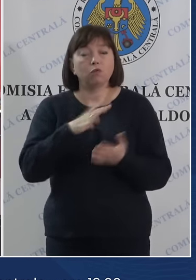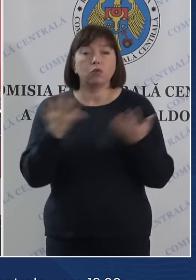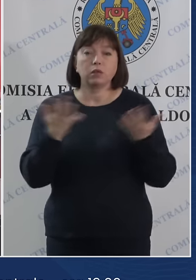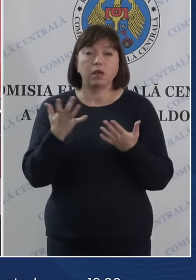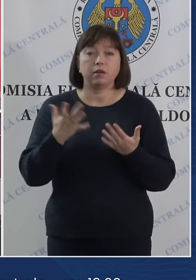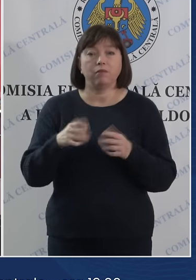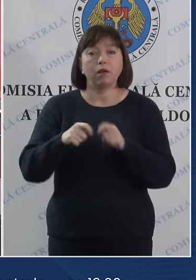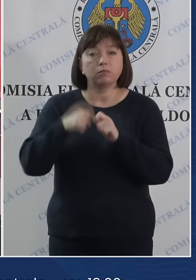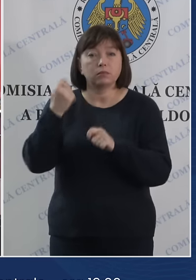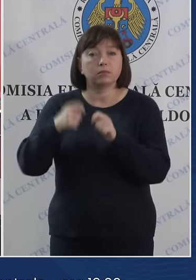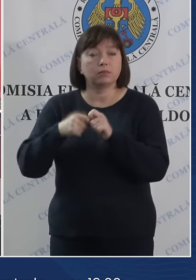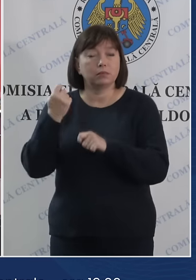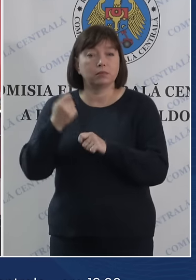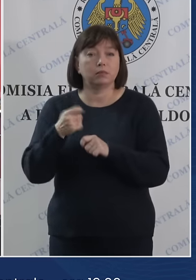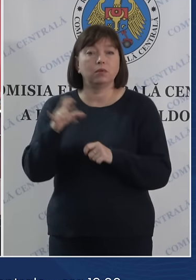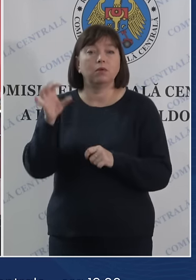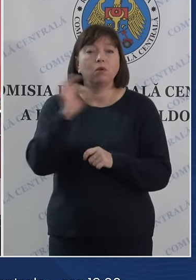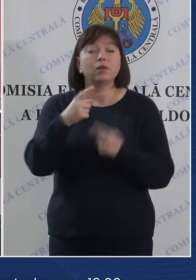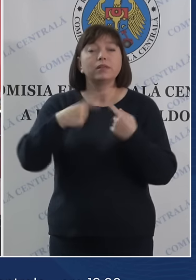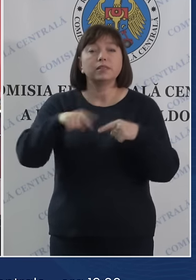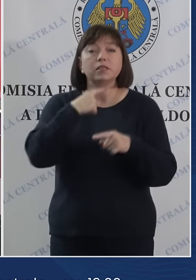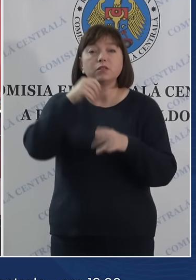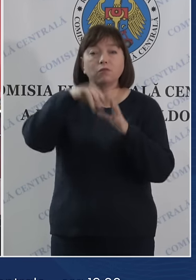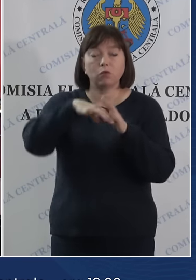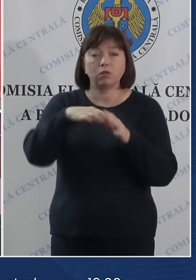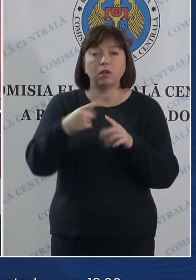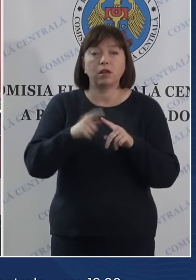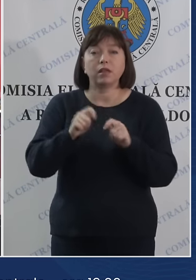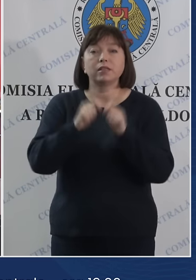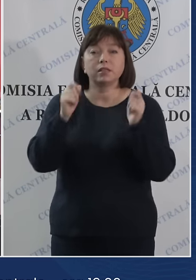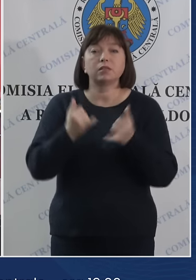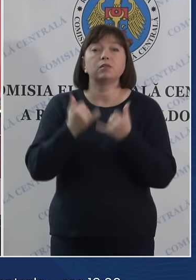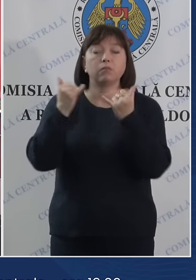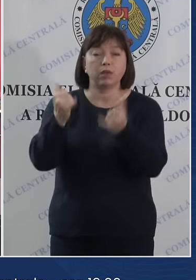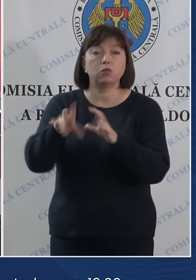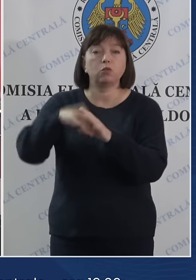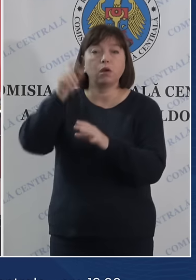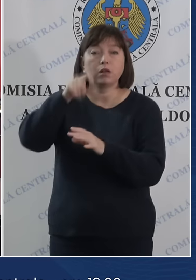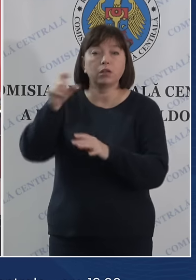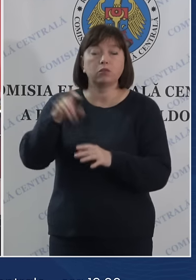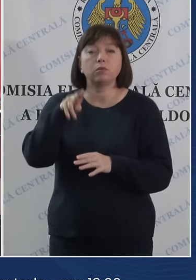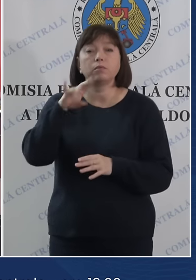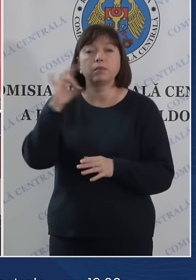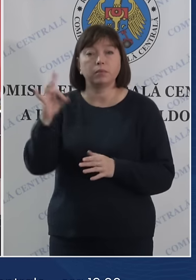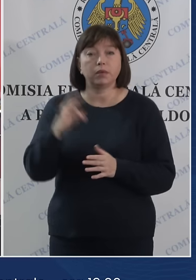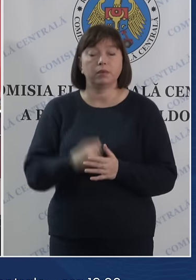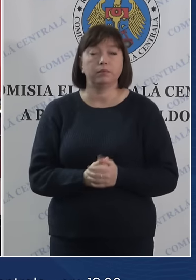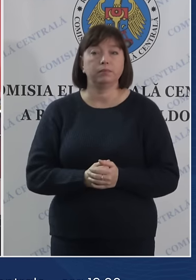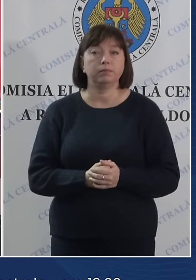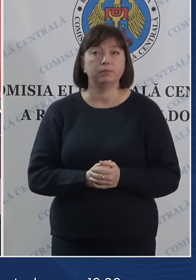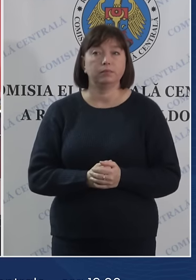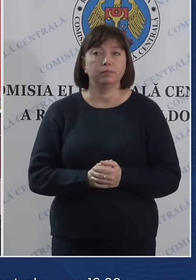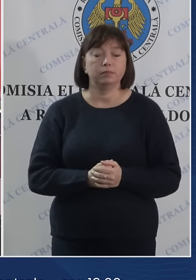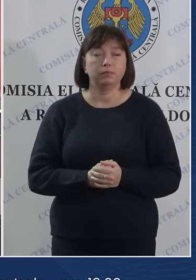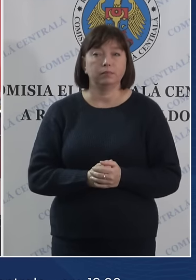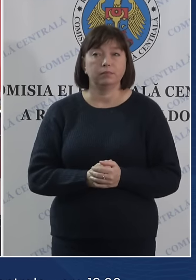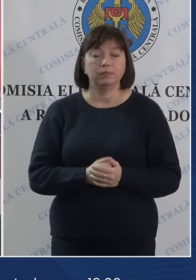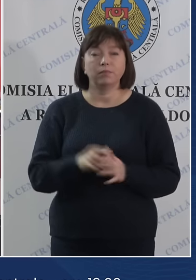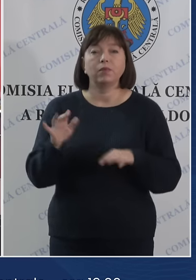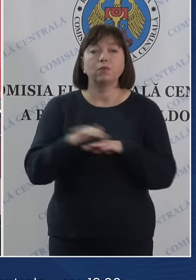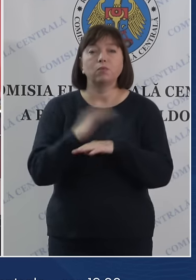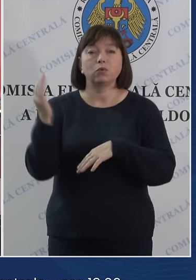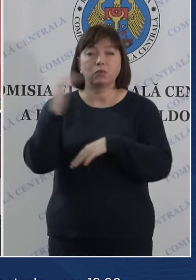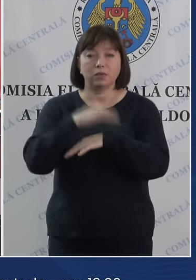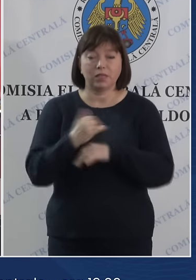înregistrate incidente referitor la secțiile de votare deschise pentru alegători din stânga Nistrului. Bună